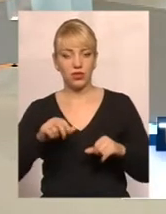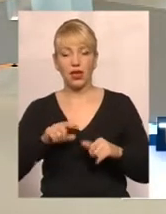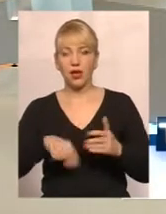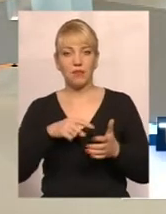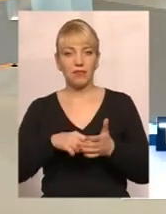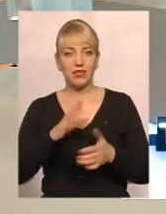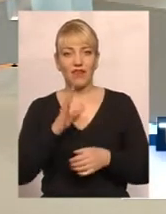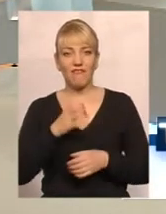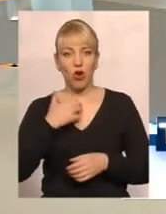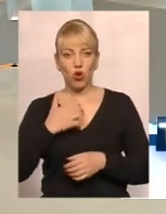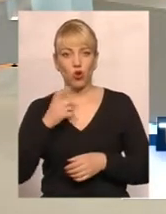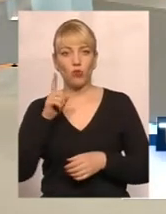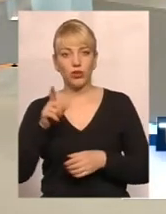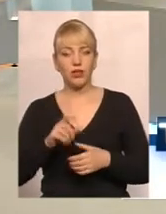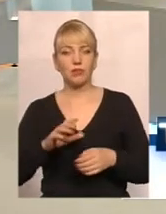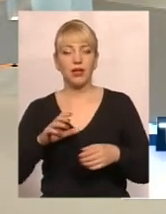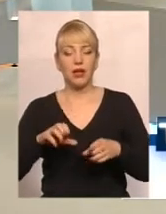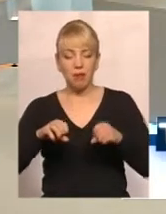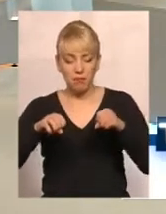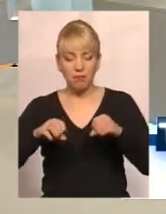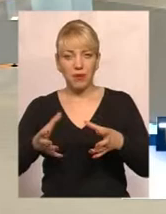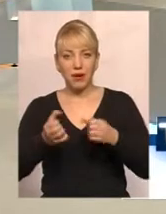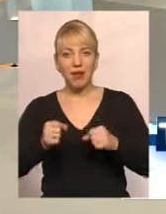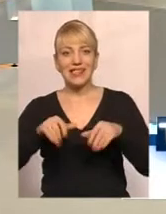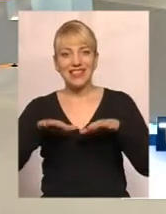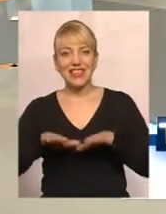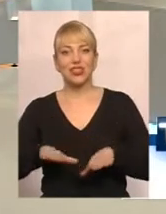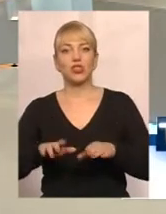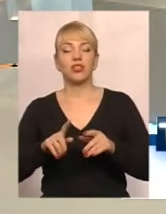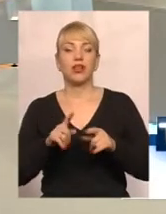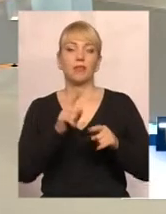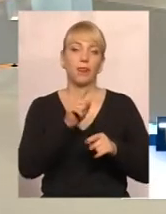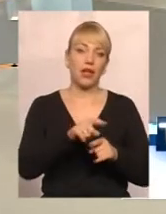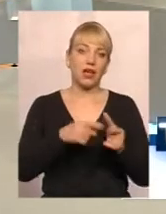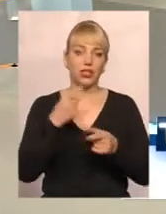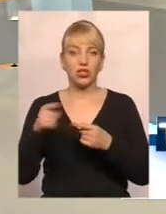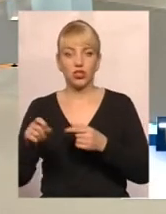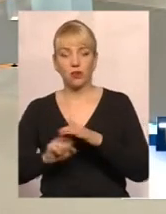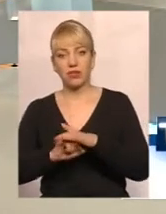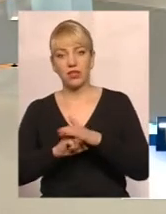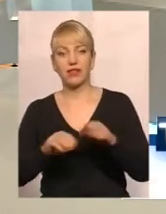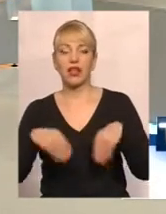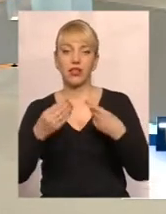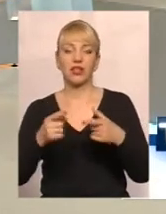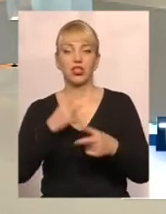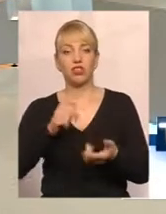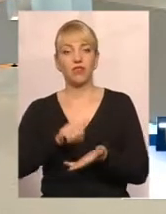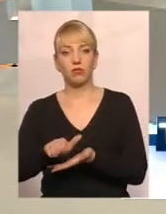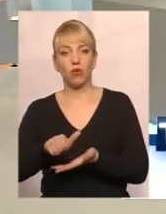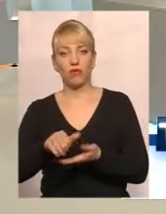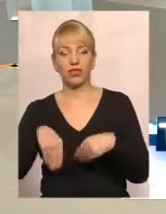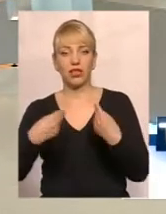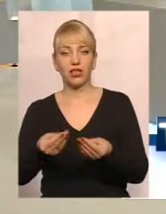і там приймається вже конкретне рішення з тої чи іншої підстави надати чи відмовити у наданій